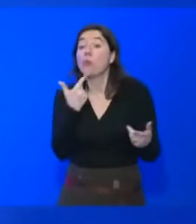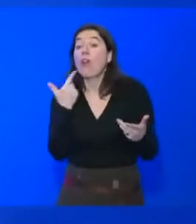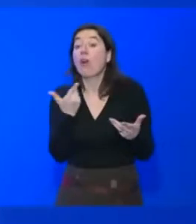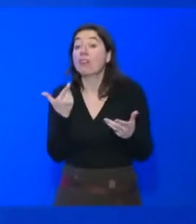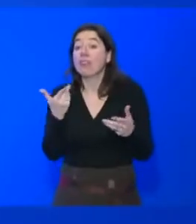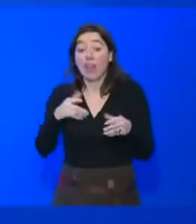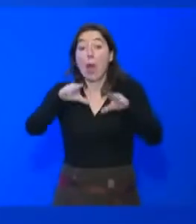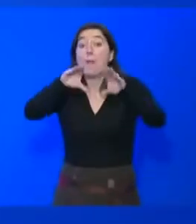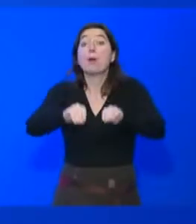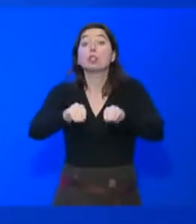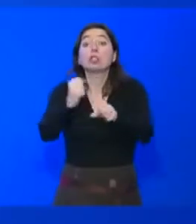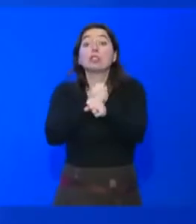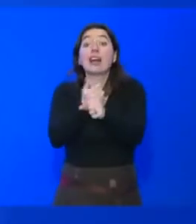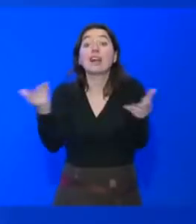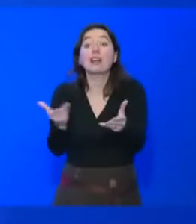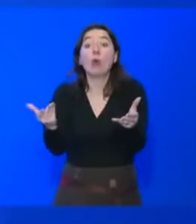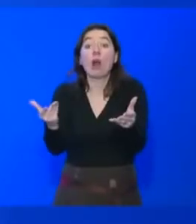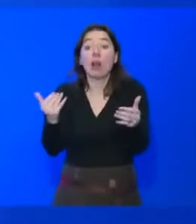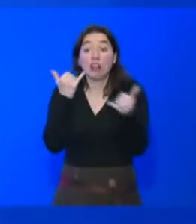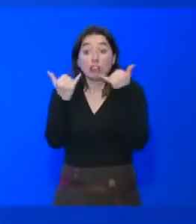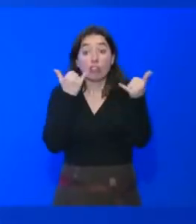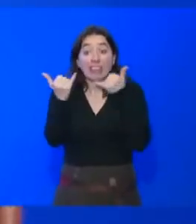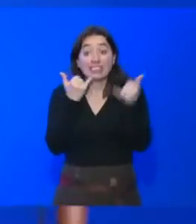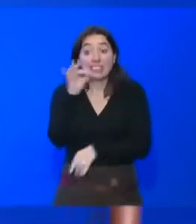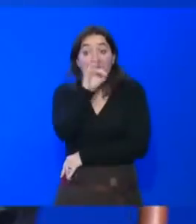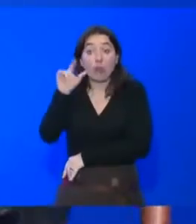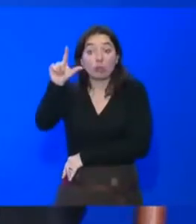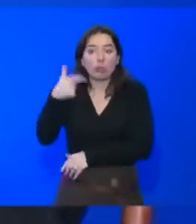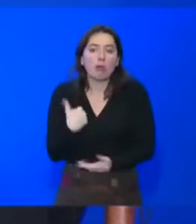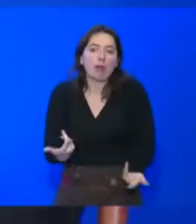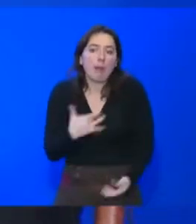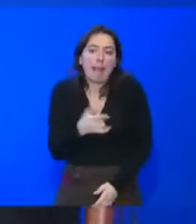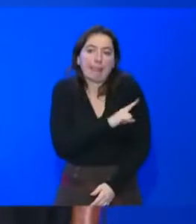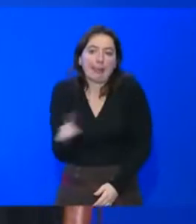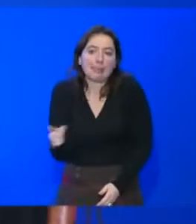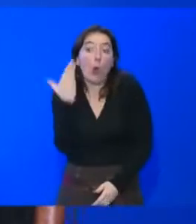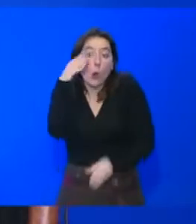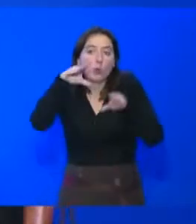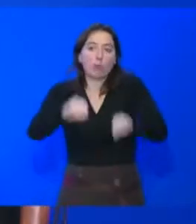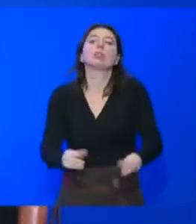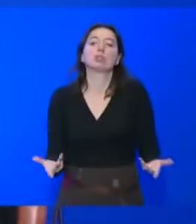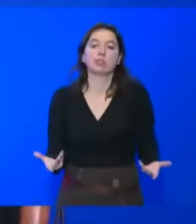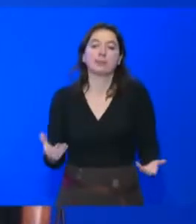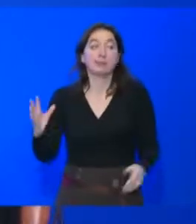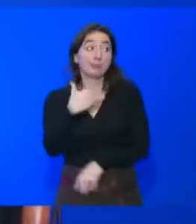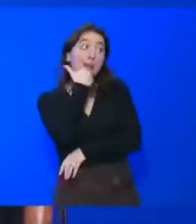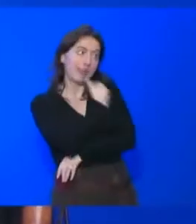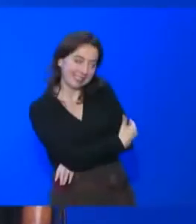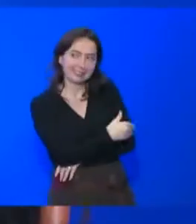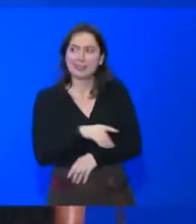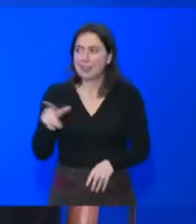eh bien, standardiste à France 2, ça ne'intéresse pas. Voilà. Donc... Merci, Angélina. Voilà. Donc je terminerai juste...